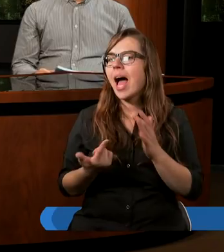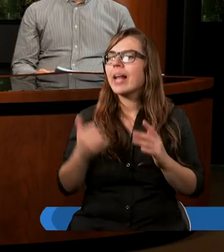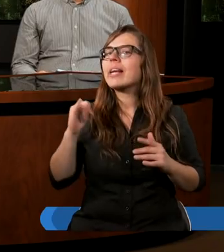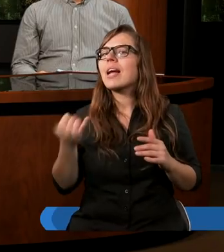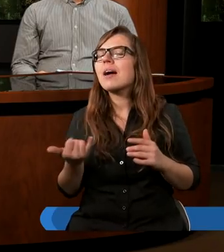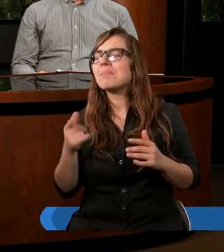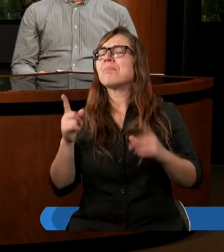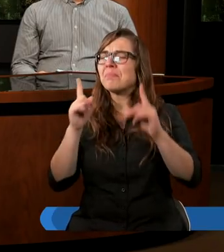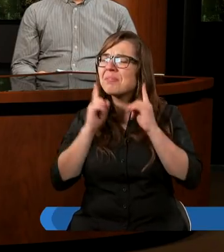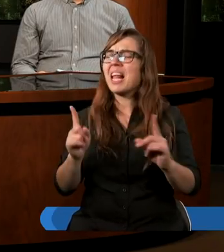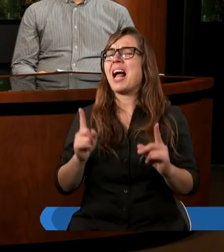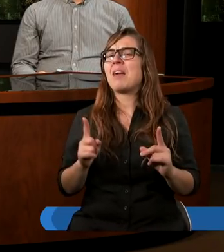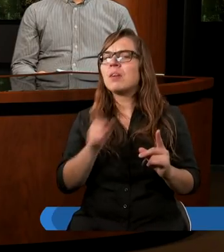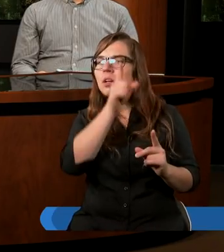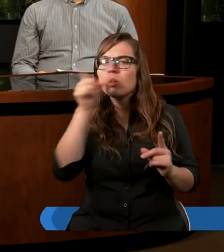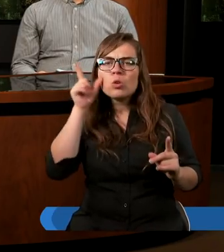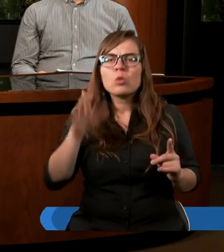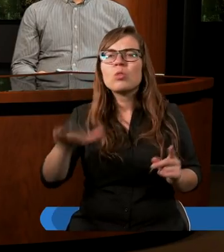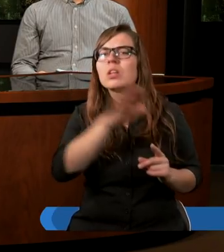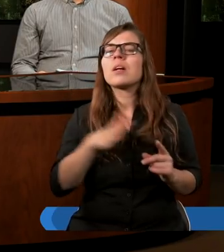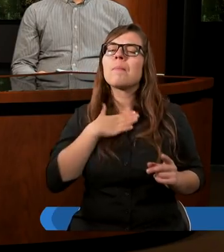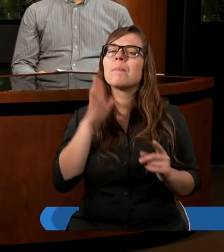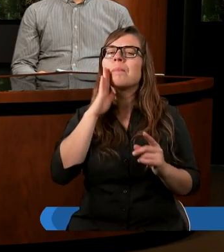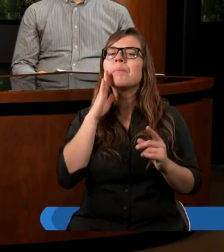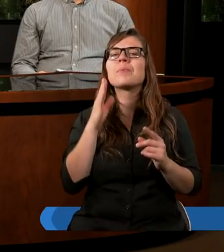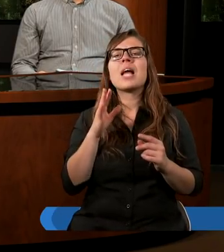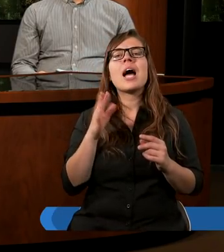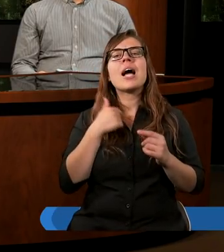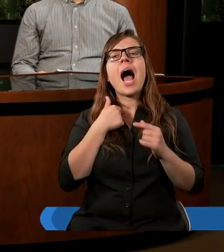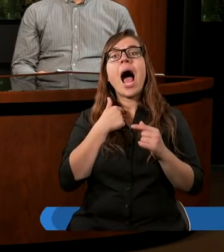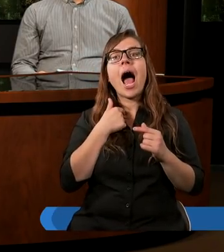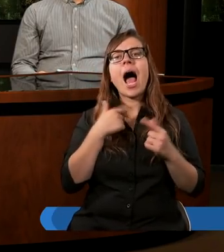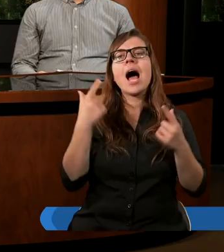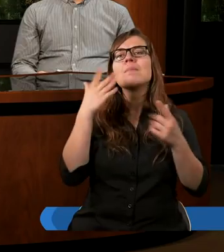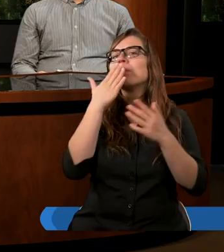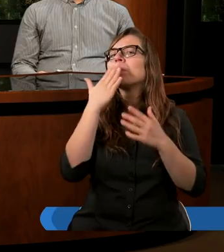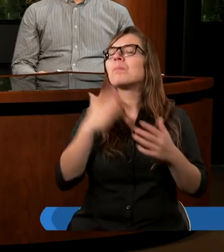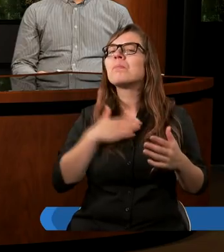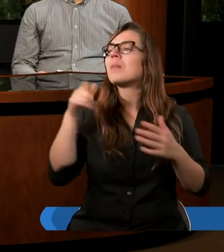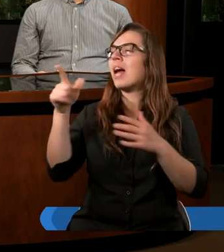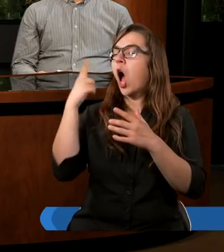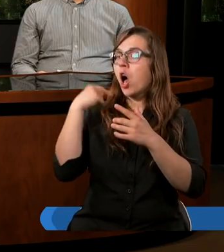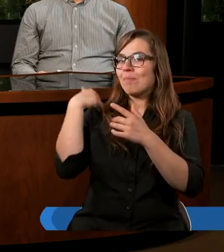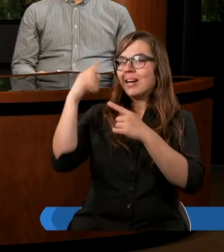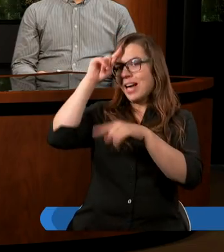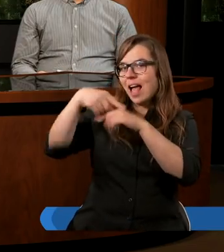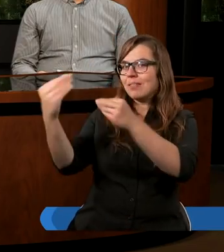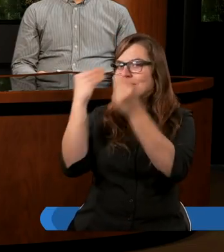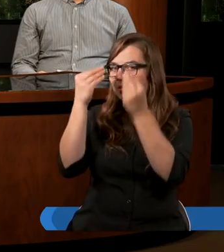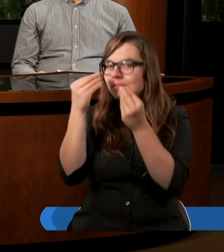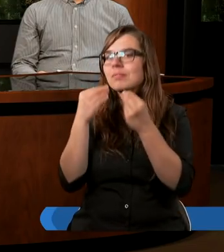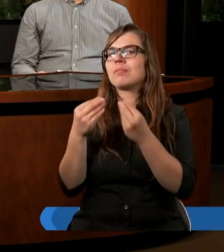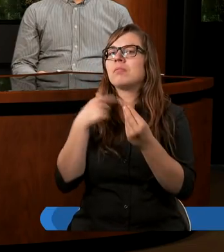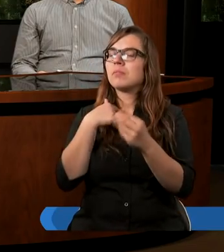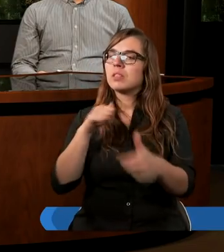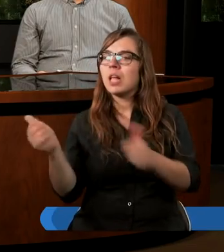jak naprawdę ludzie mają taki sentyment do osoby, która im udzielała lekcji, która